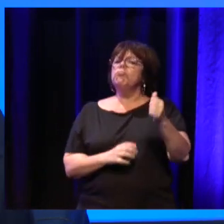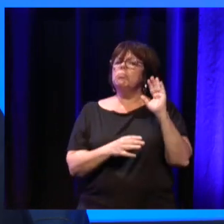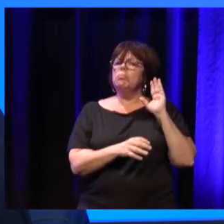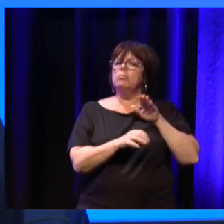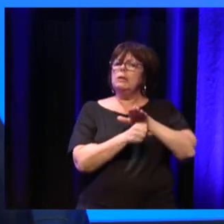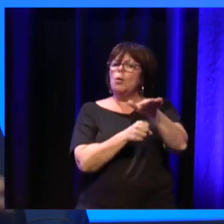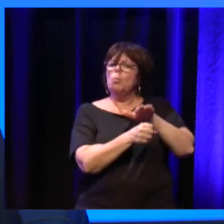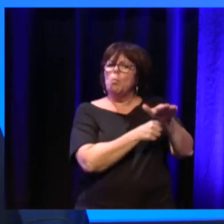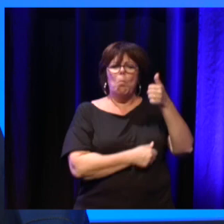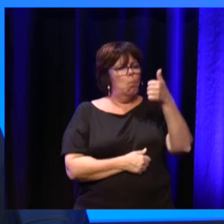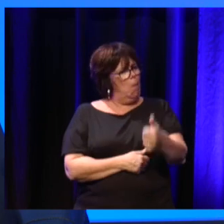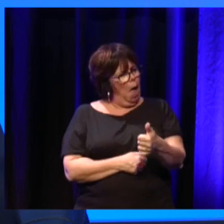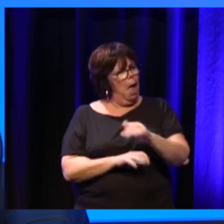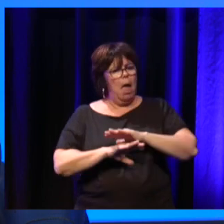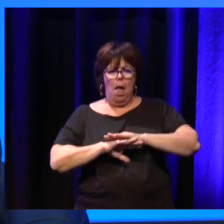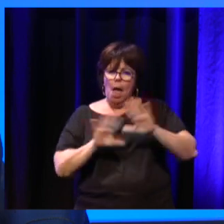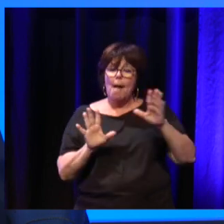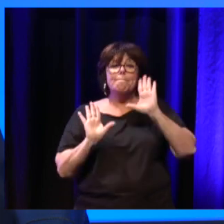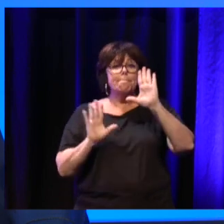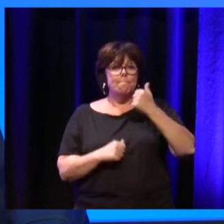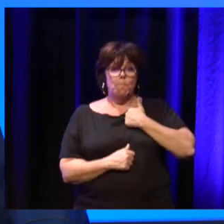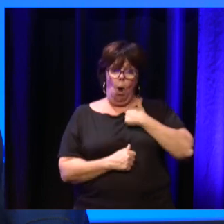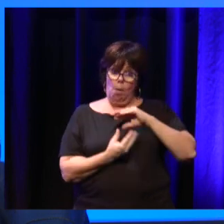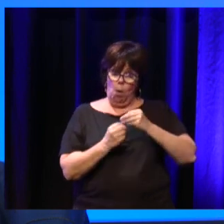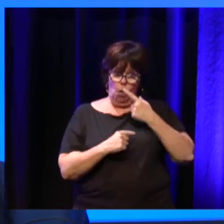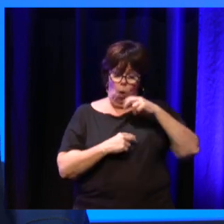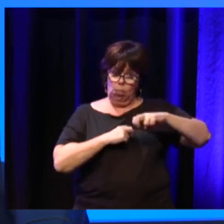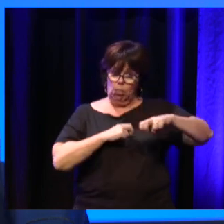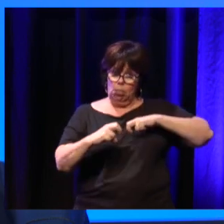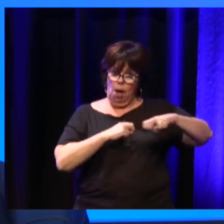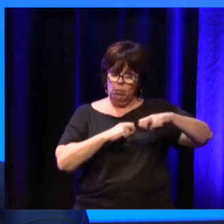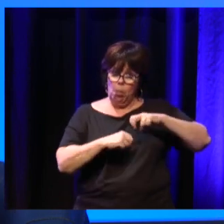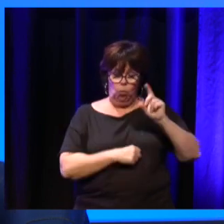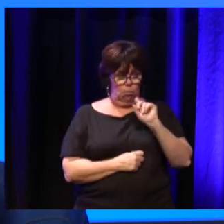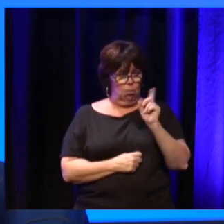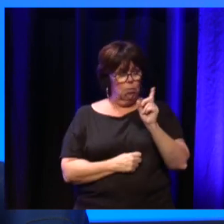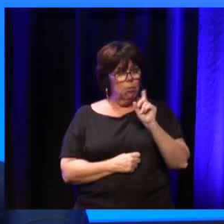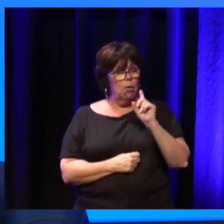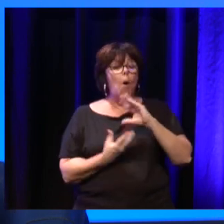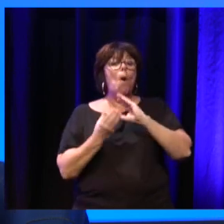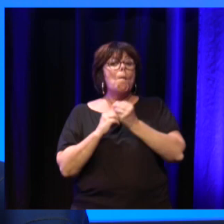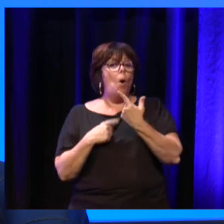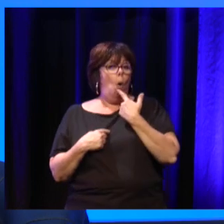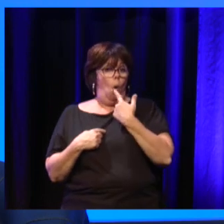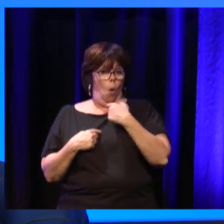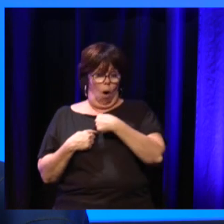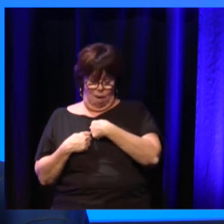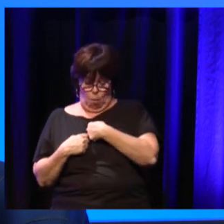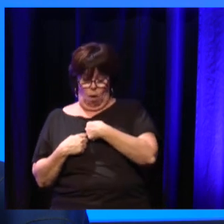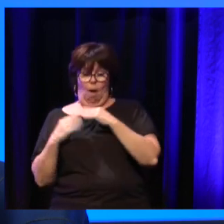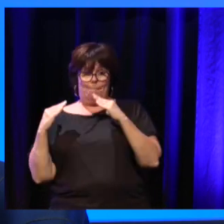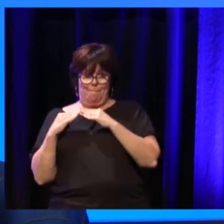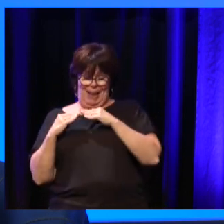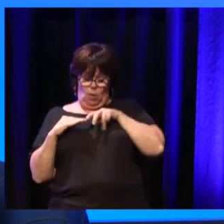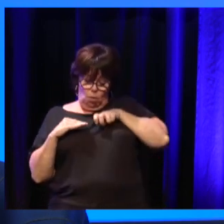Vous réfléchissez, c'est le transport, très bien. Moi, mon problème, ce n pas le transport. Le problème, c'est de chez moi jusqu'à l'arrêt de bus.